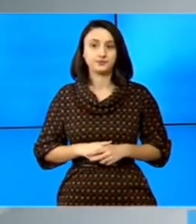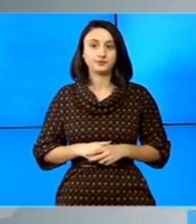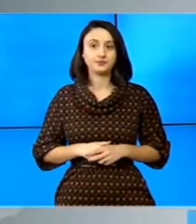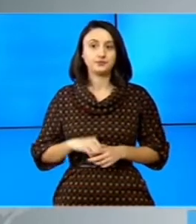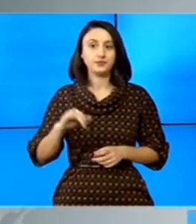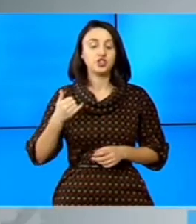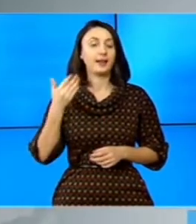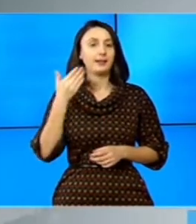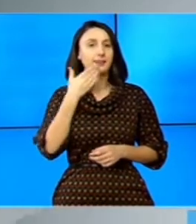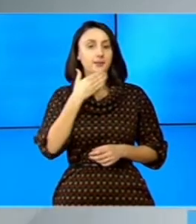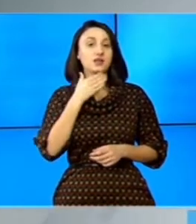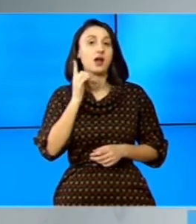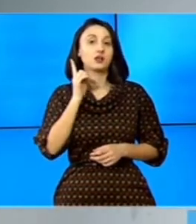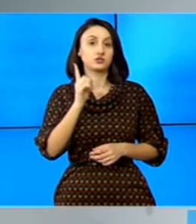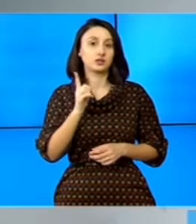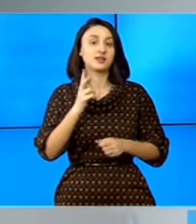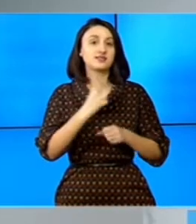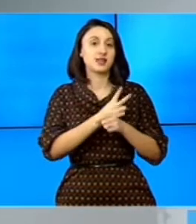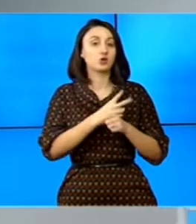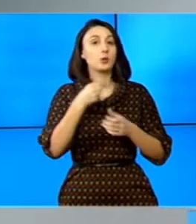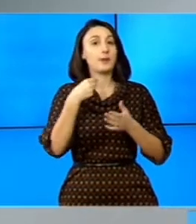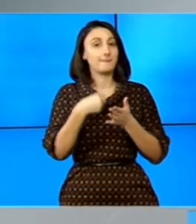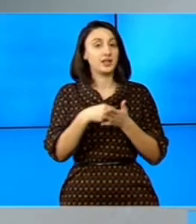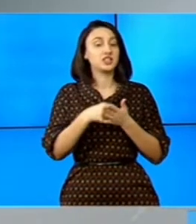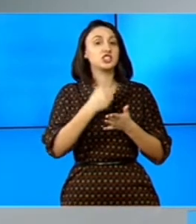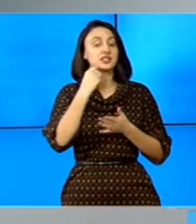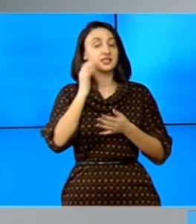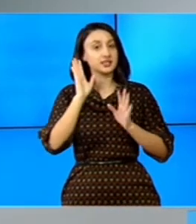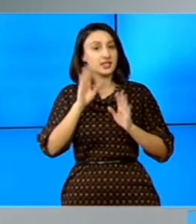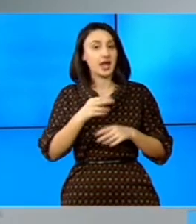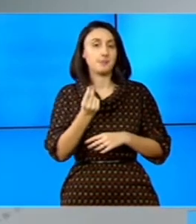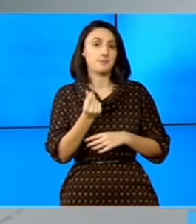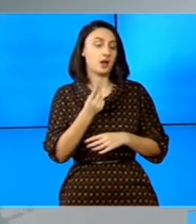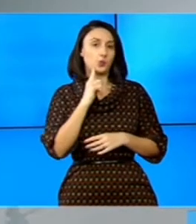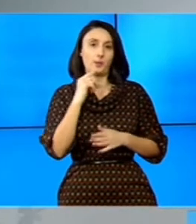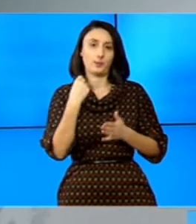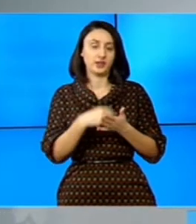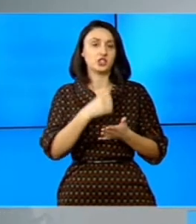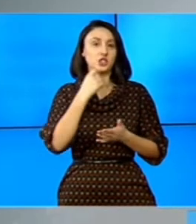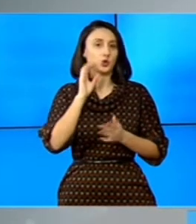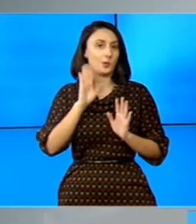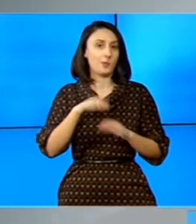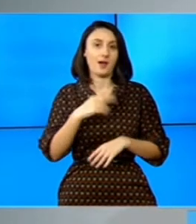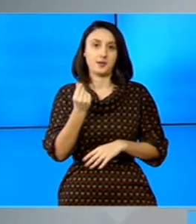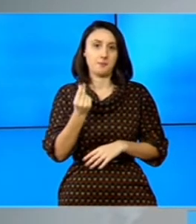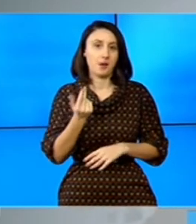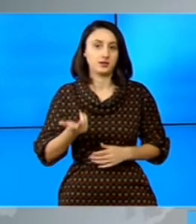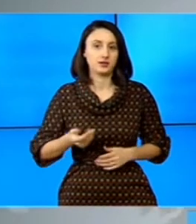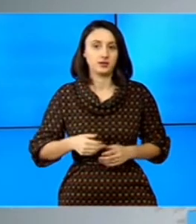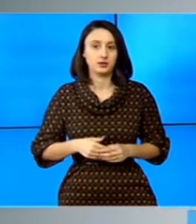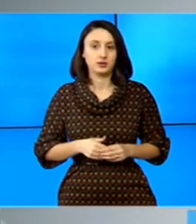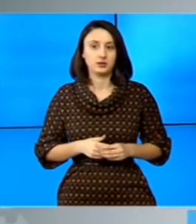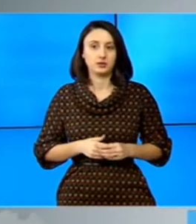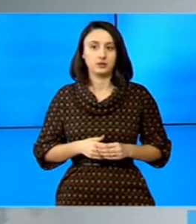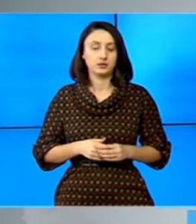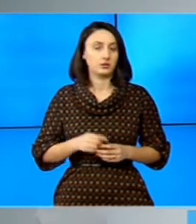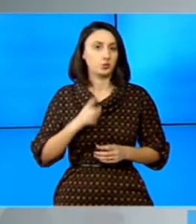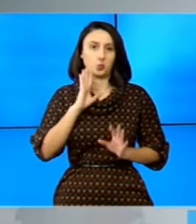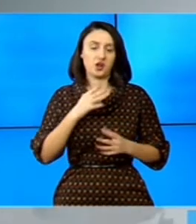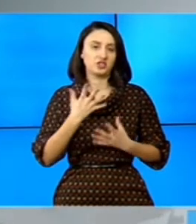și indemnizațiile acestea, statul le plătește când are bani și nu le mai plătește când nu mai are bani. Nu are ce